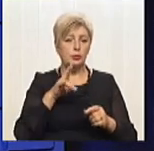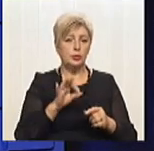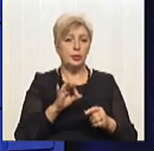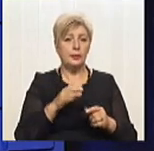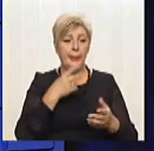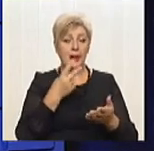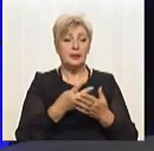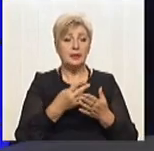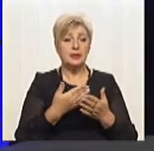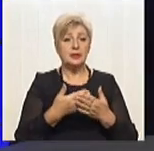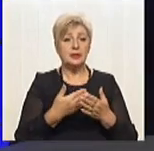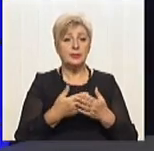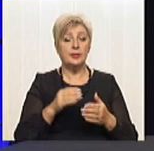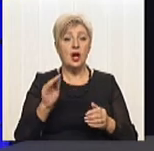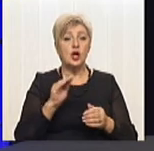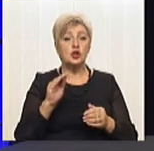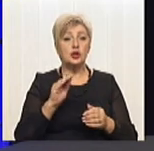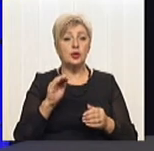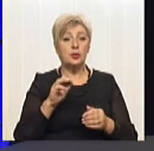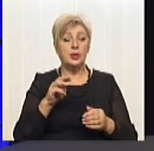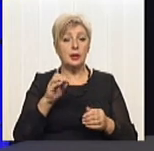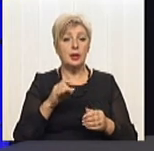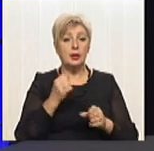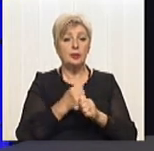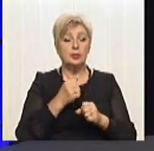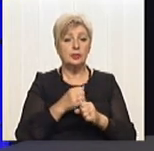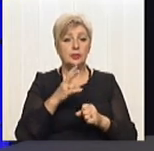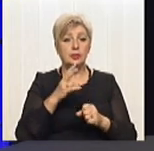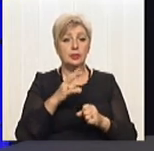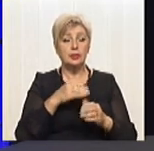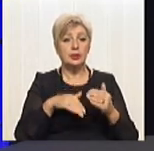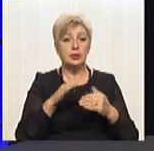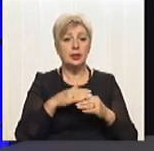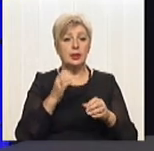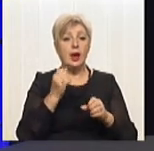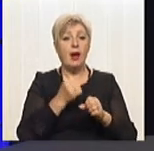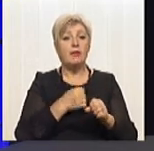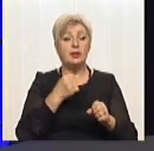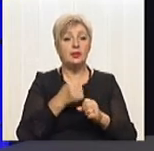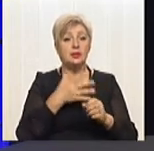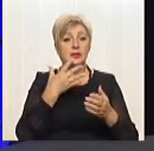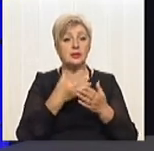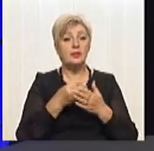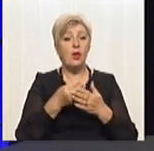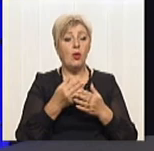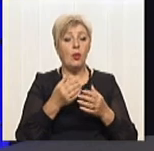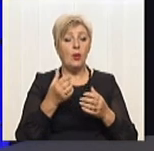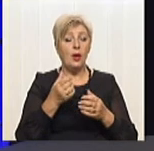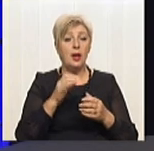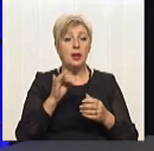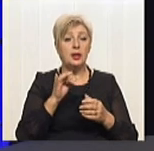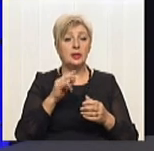Ну, дивіться, наприклад, житомиряни, вони працюють над виготовленням свого інгредієнту. От пропоную дізнатися, що це за